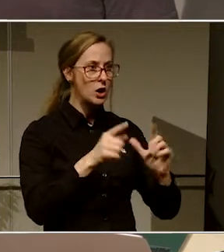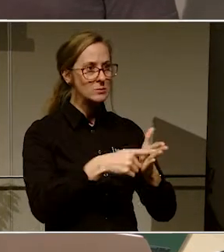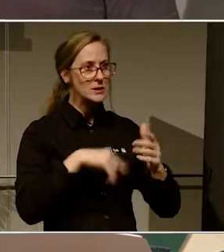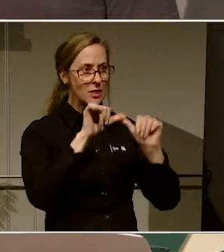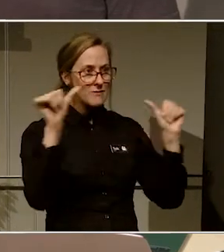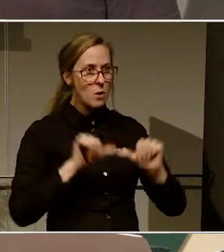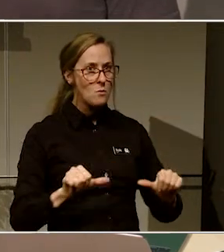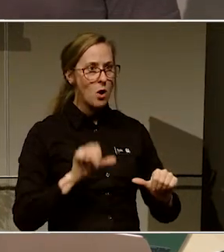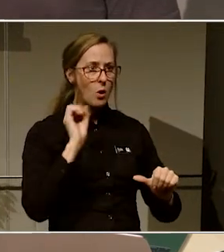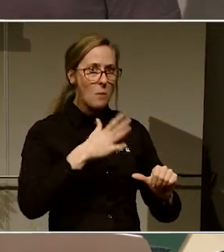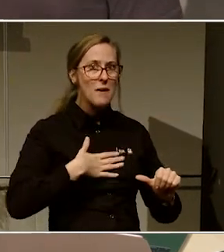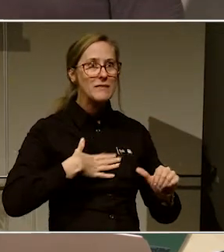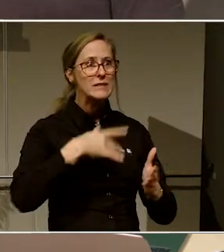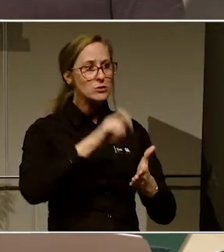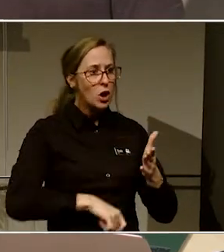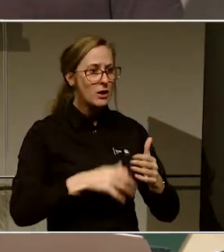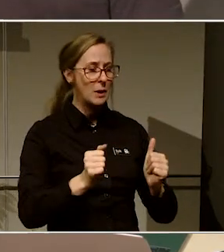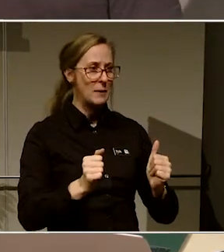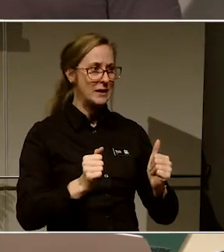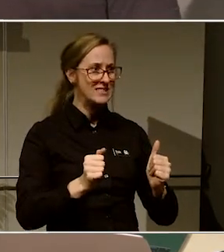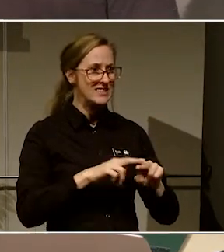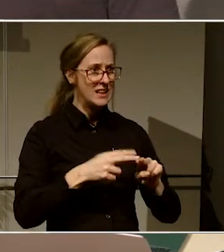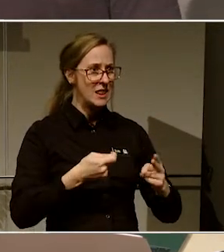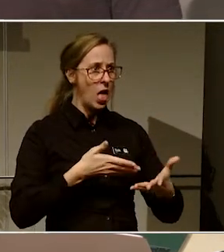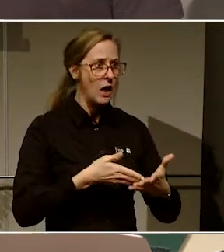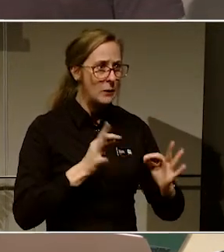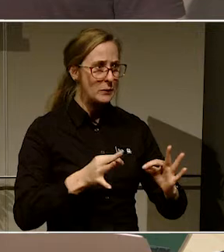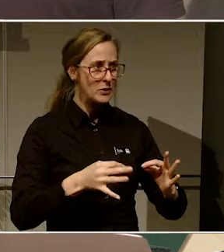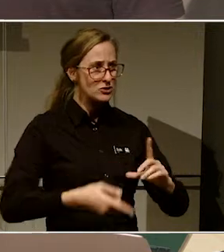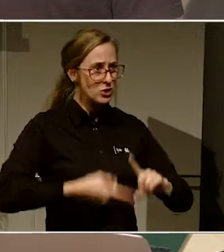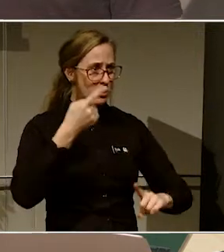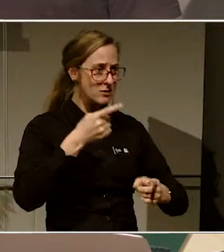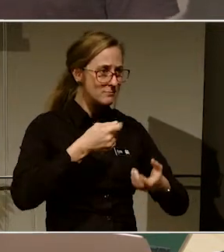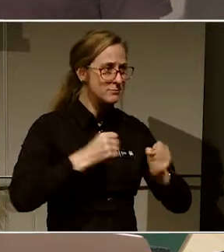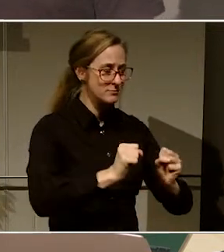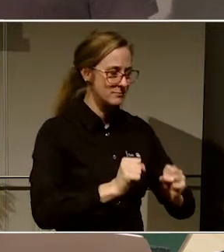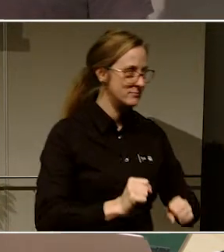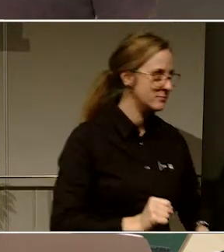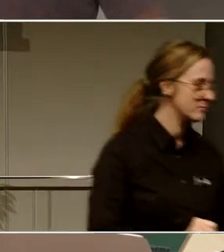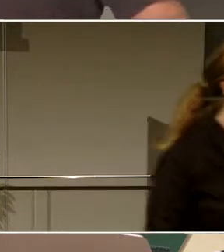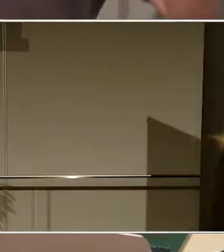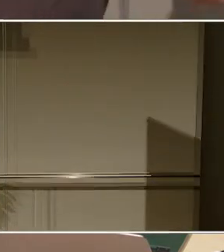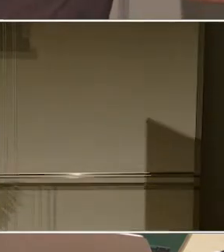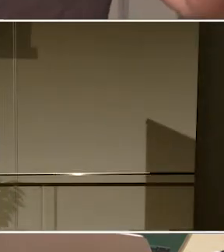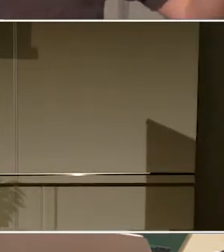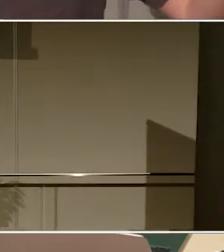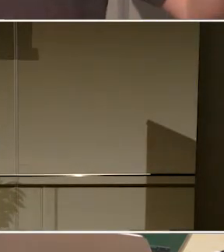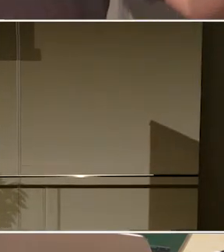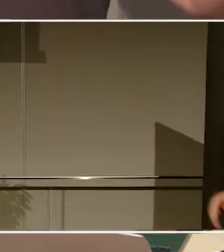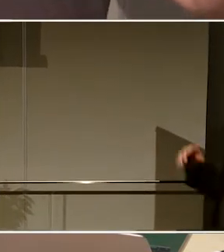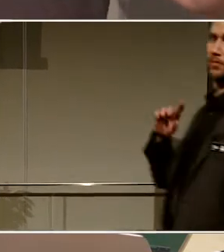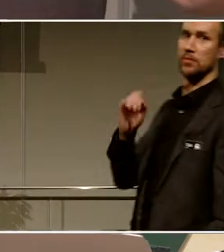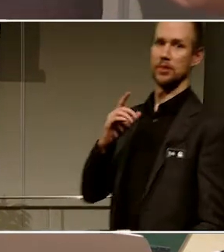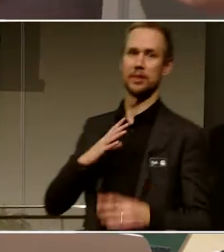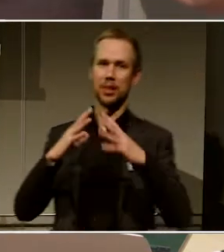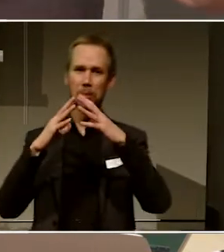vill börja men man känner sig lite intimiderad Hur ska man börja då? Vad ska man göra först? Man kan börja med att under Pusselgloben